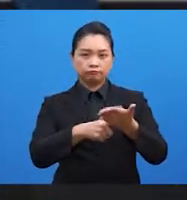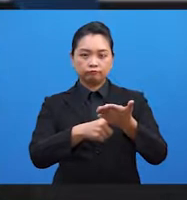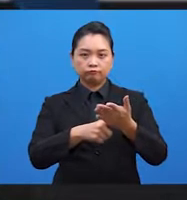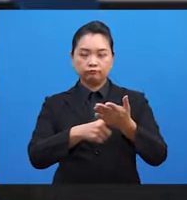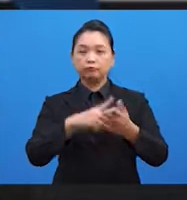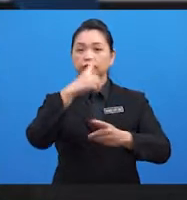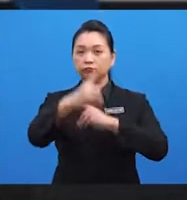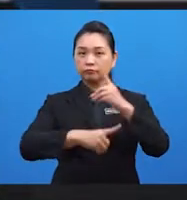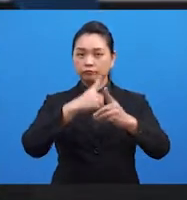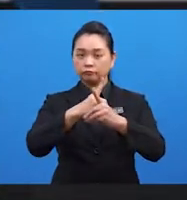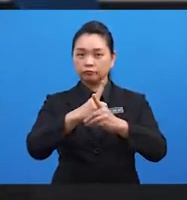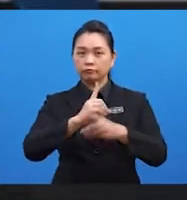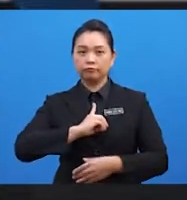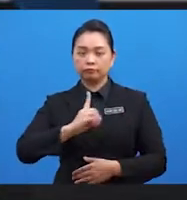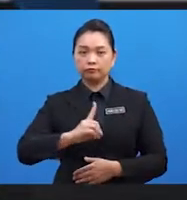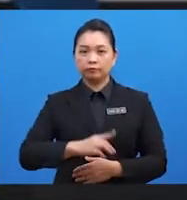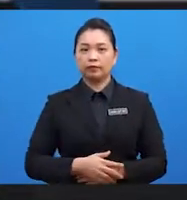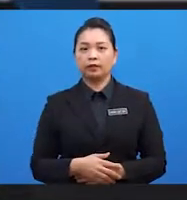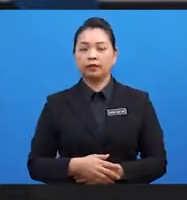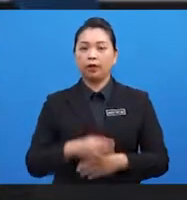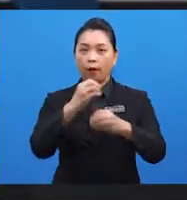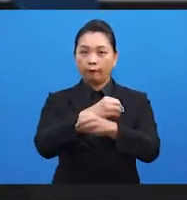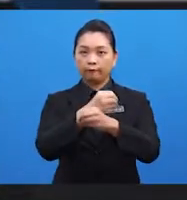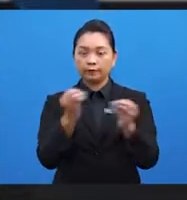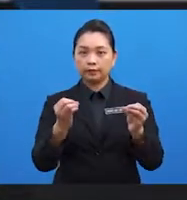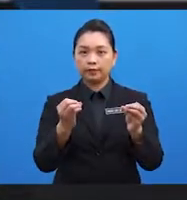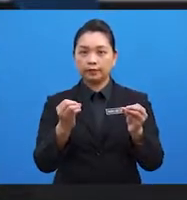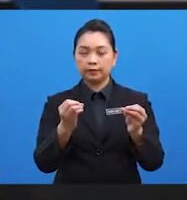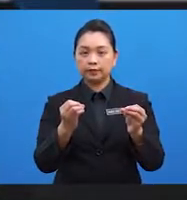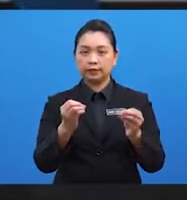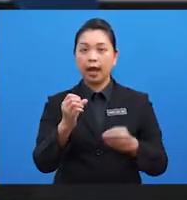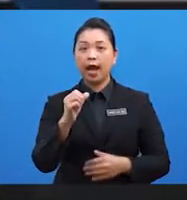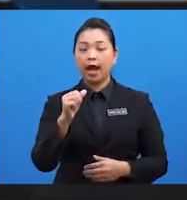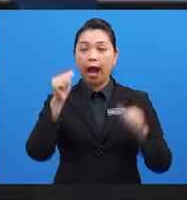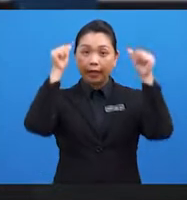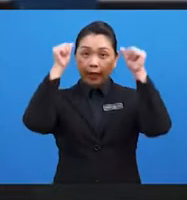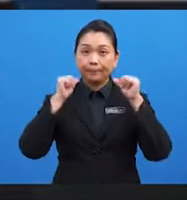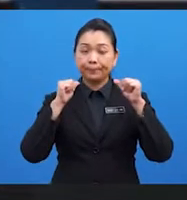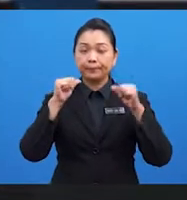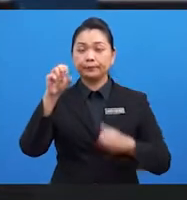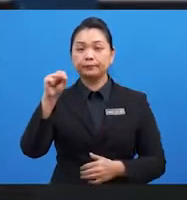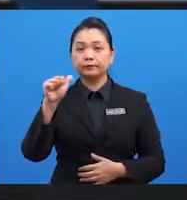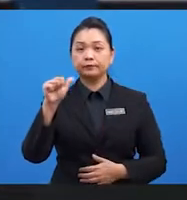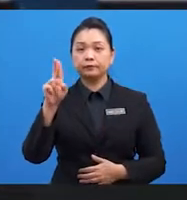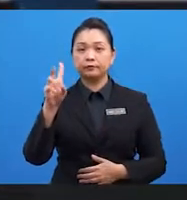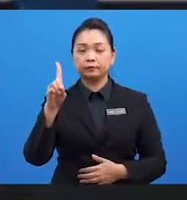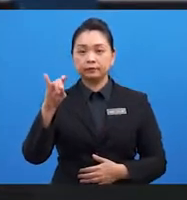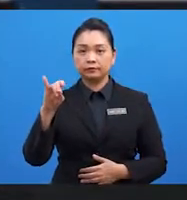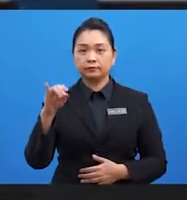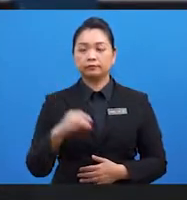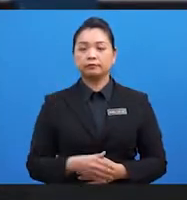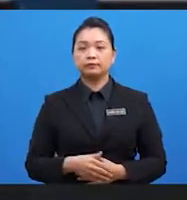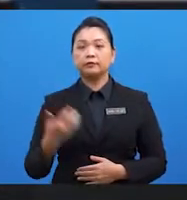Pertama. Pertubuhan yang beribu pejabat di Jeddah, Arab Saudi ini dianggotai oleh 57